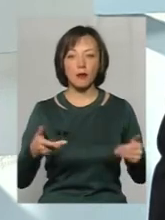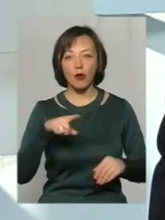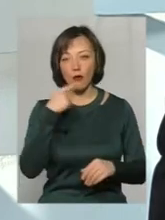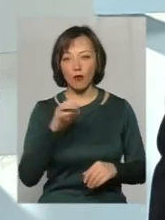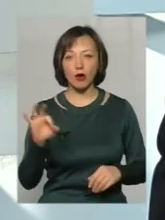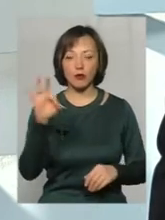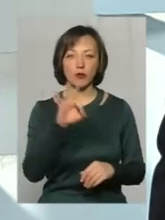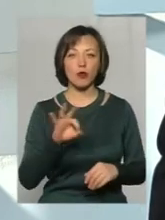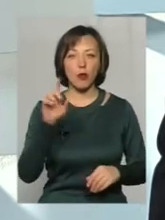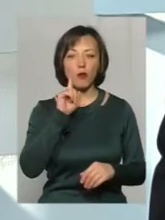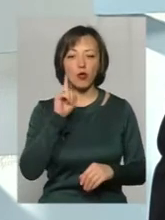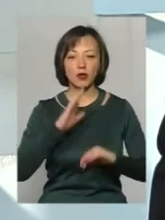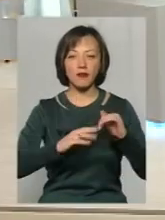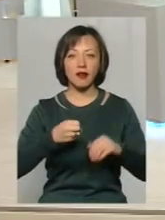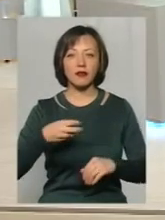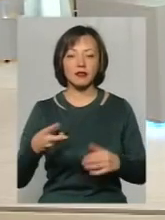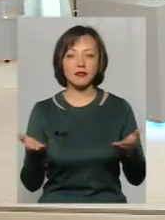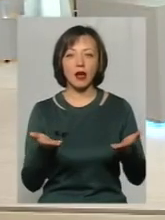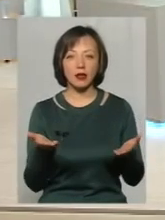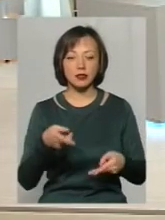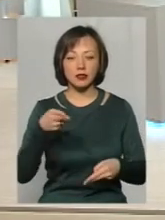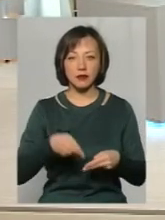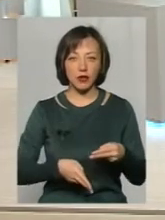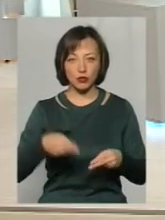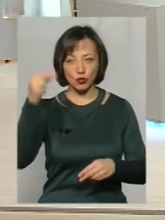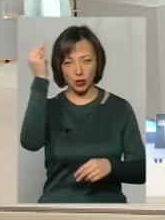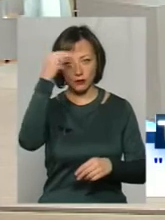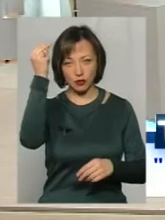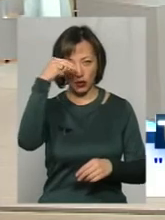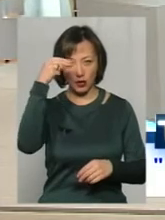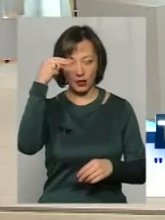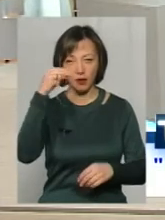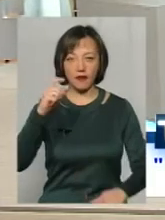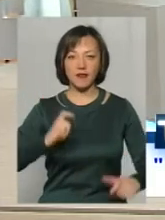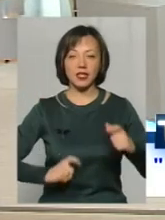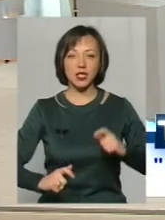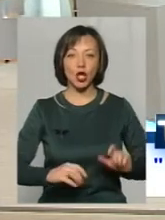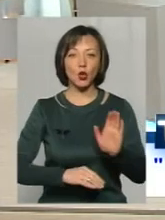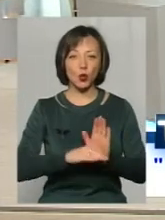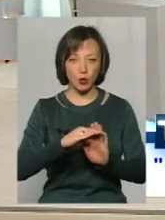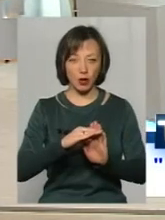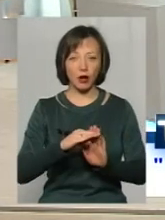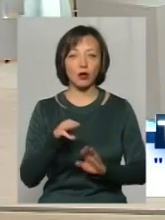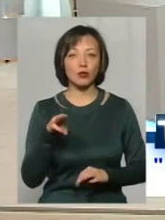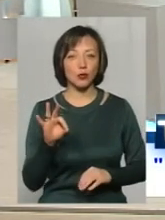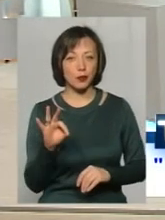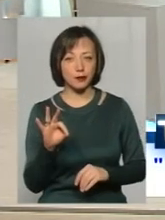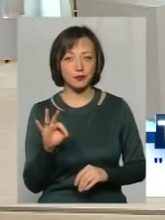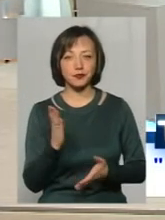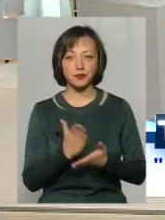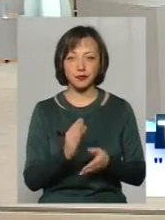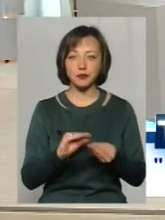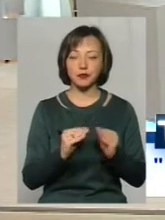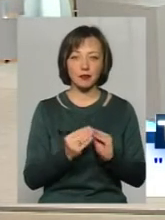молодих фахівців, які завершують навчання в інститутах, то є